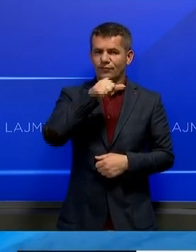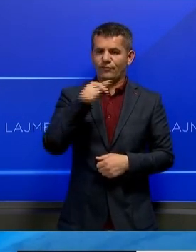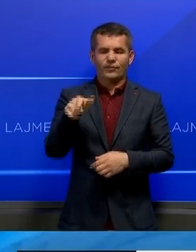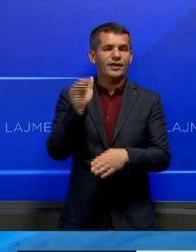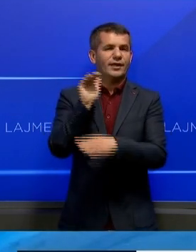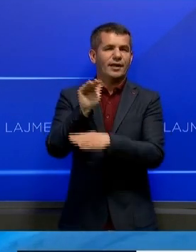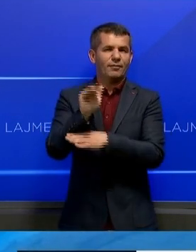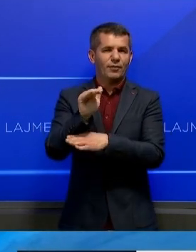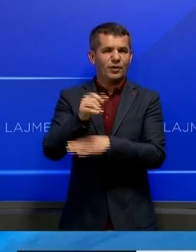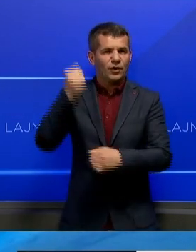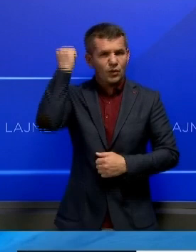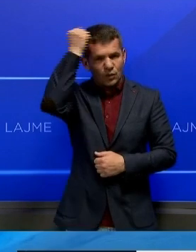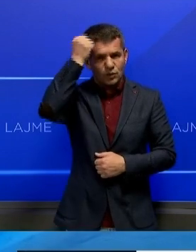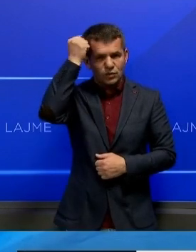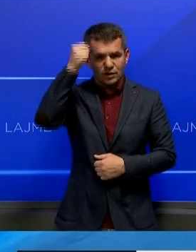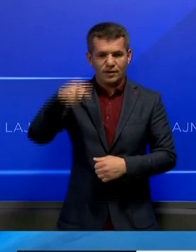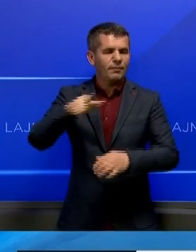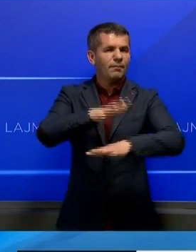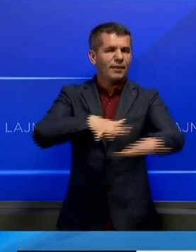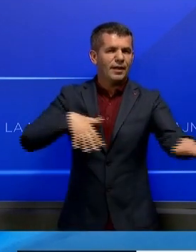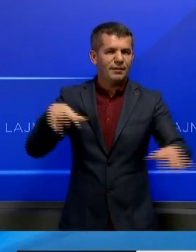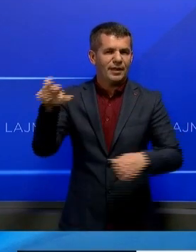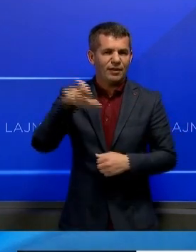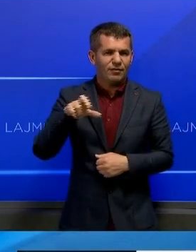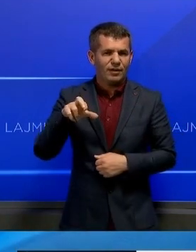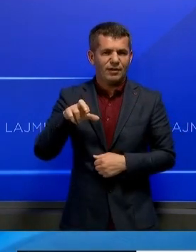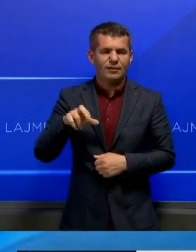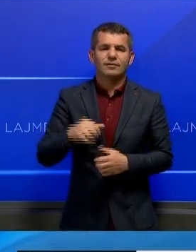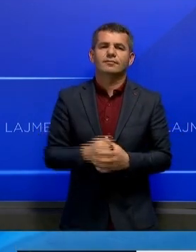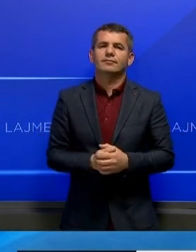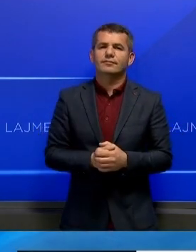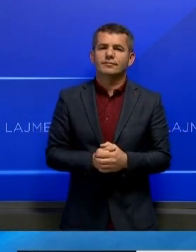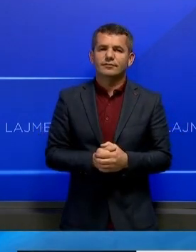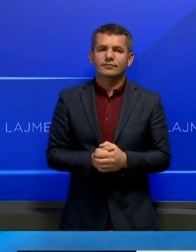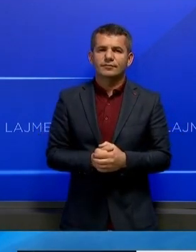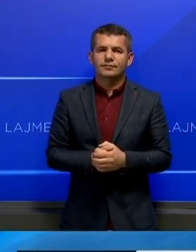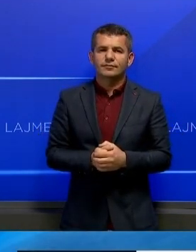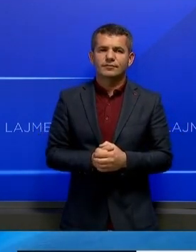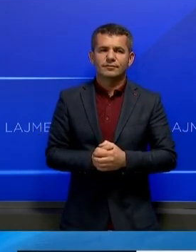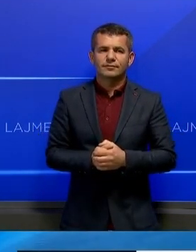raportuësës për Kosovën në Parlamentin Evropian Viola Von Kramë.